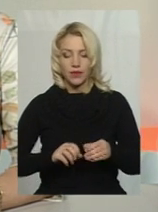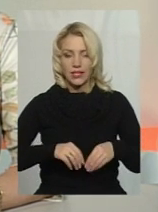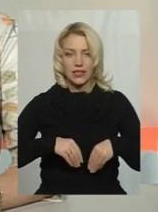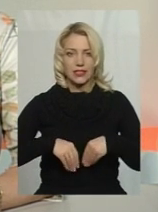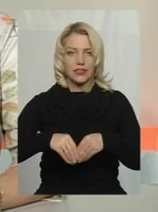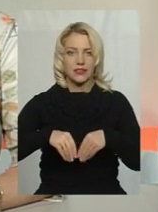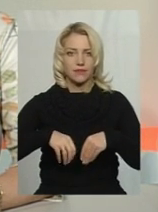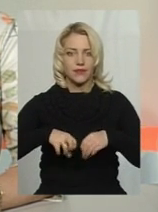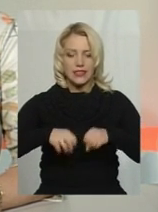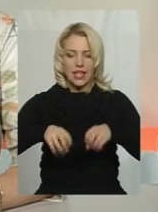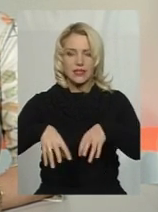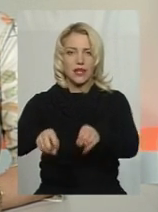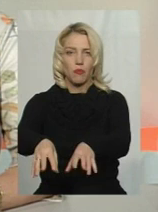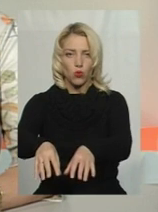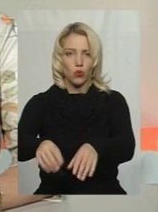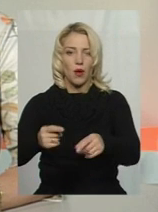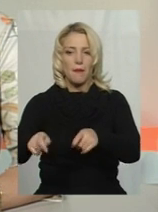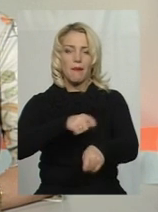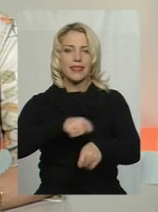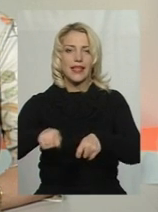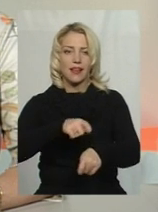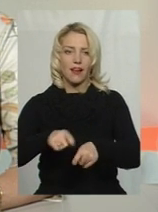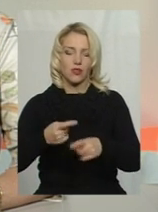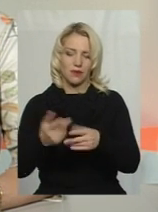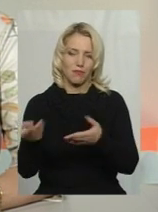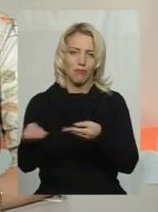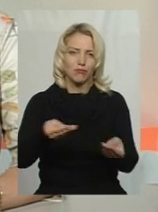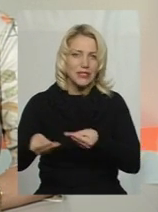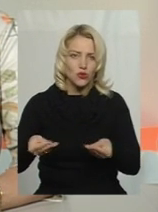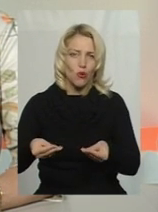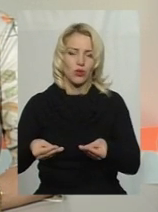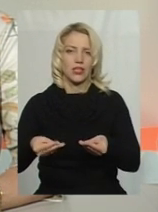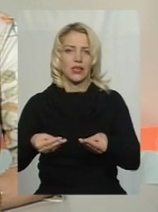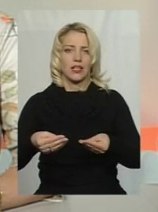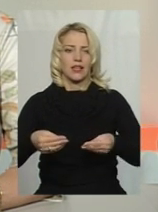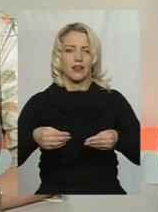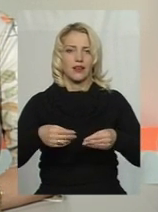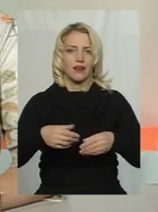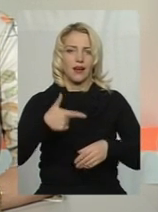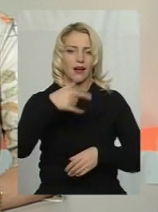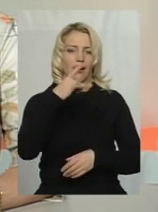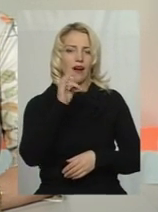матеріалами. Там йде пісок, засипаються, засипаються гранули